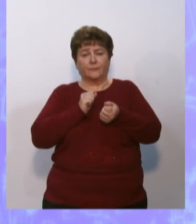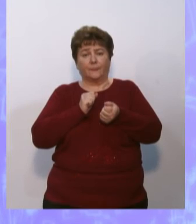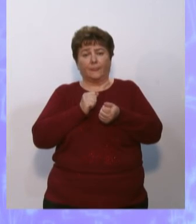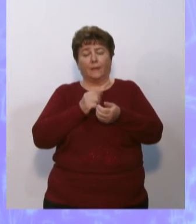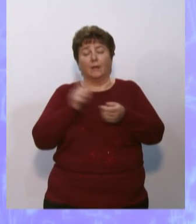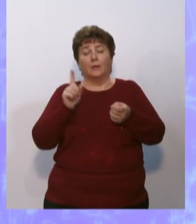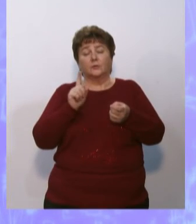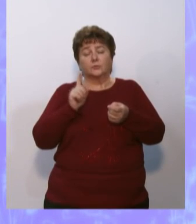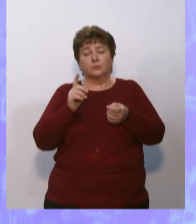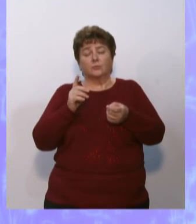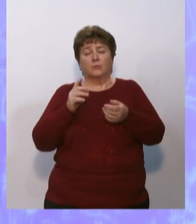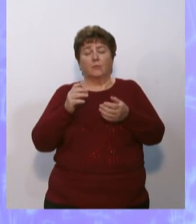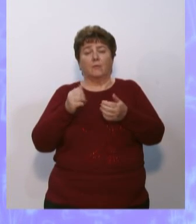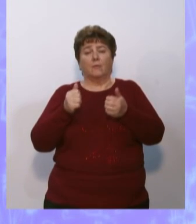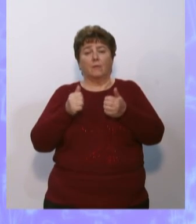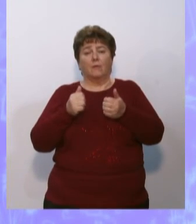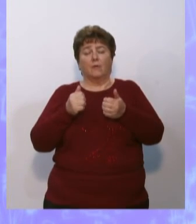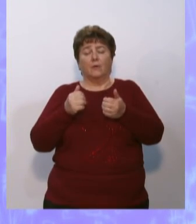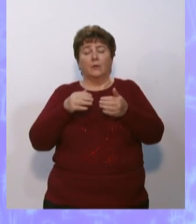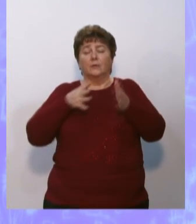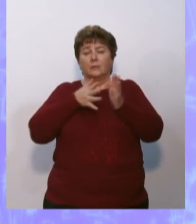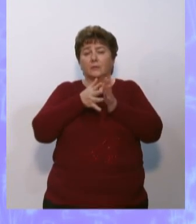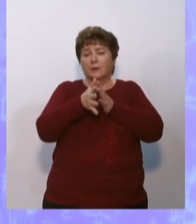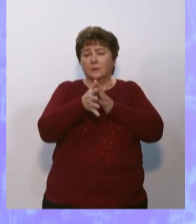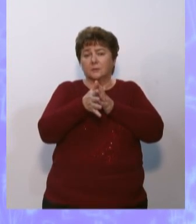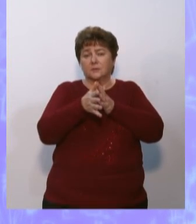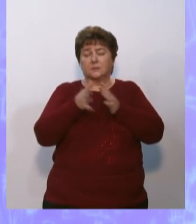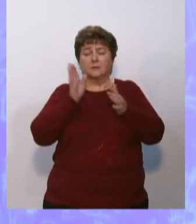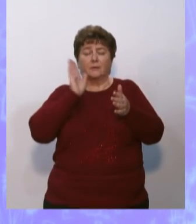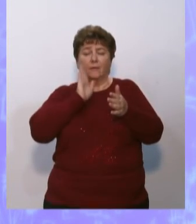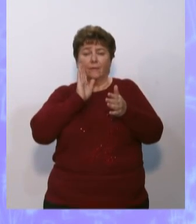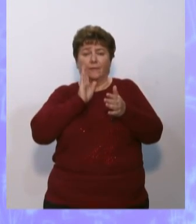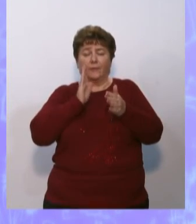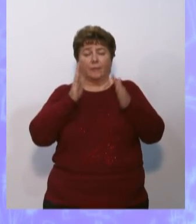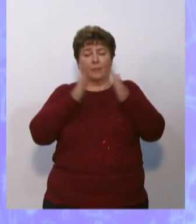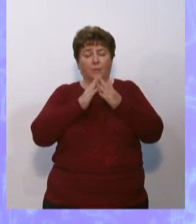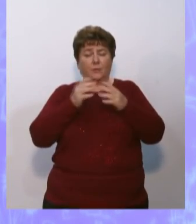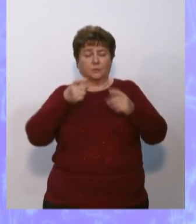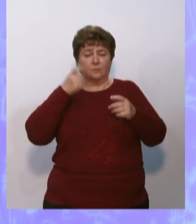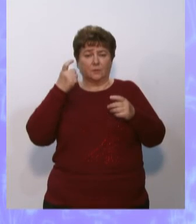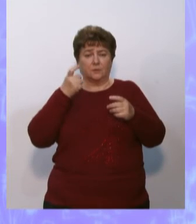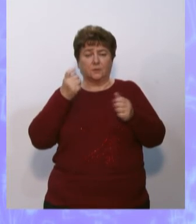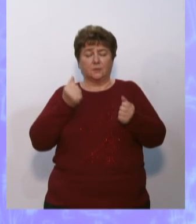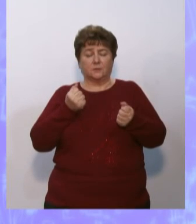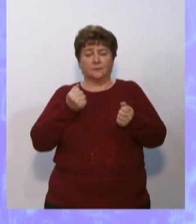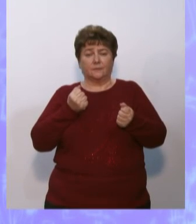На что в основном тратится наша питьевая вода в домашнем хозяйстве?